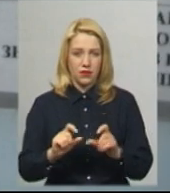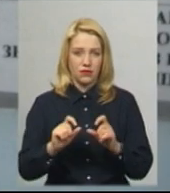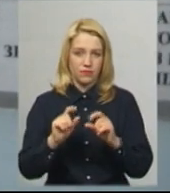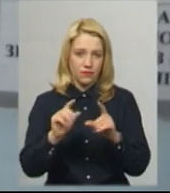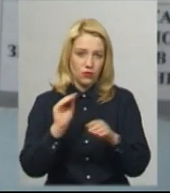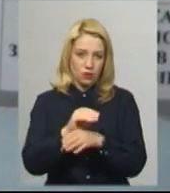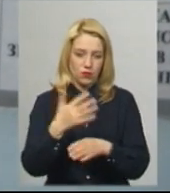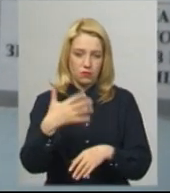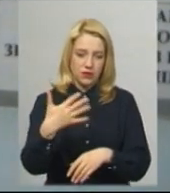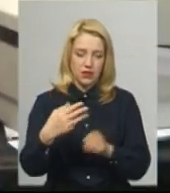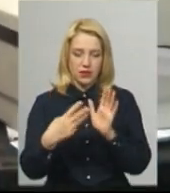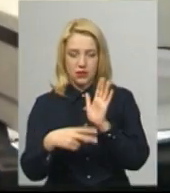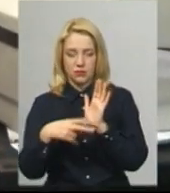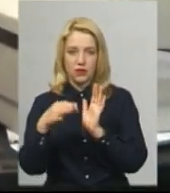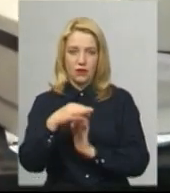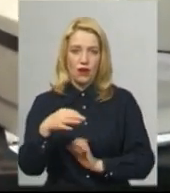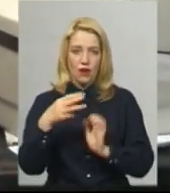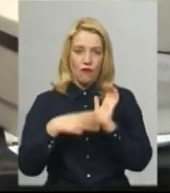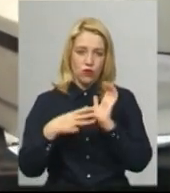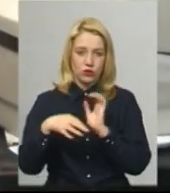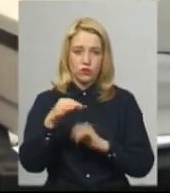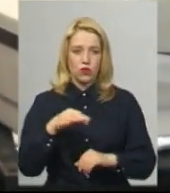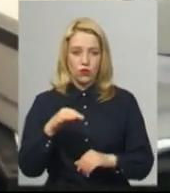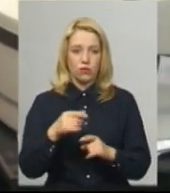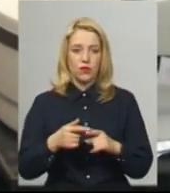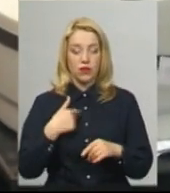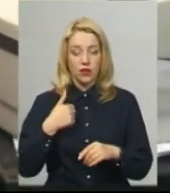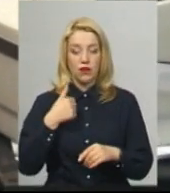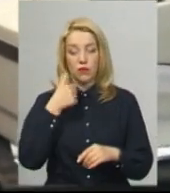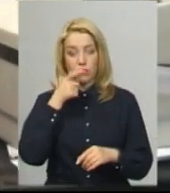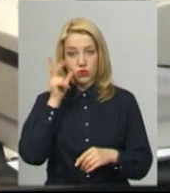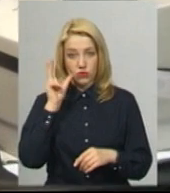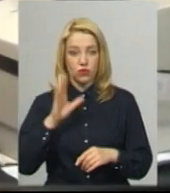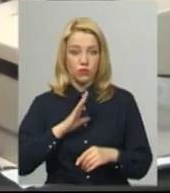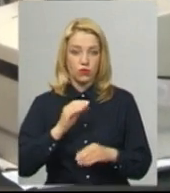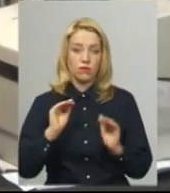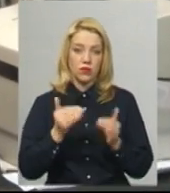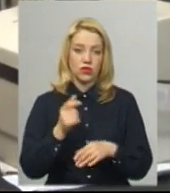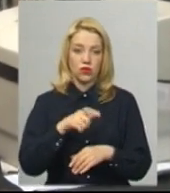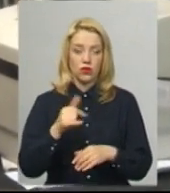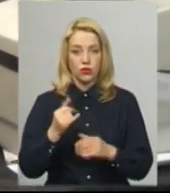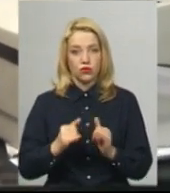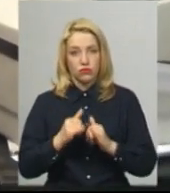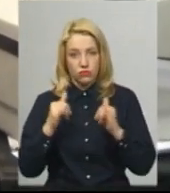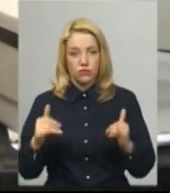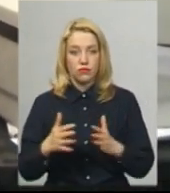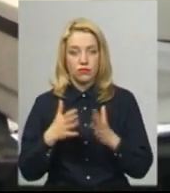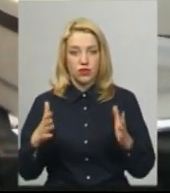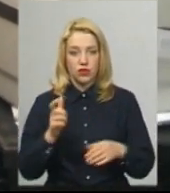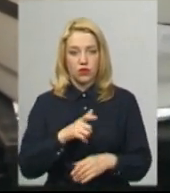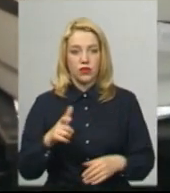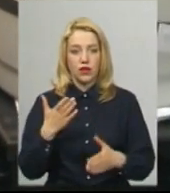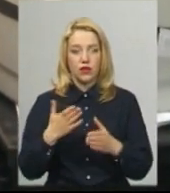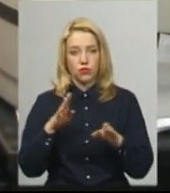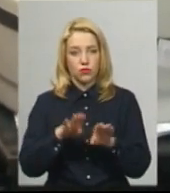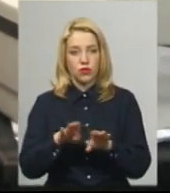50 копій, 70, 80. Я позавчора працювала, то було менше людей, сьогодні трошки більше. А якщо порівняти